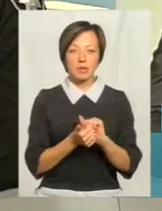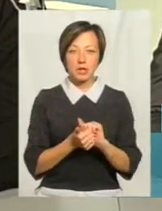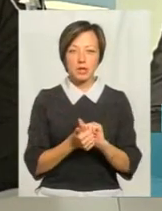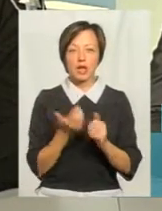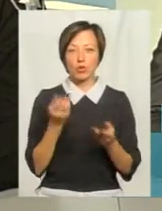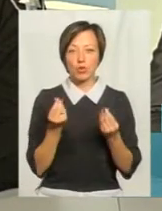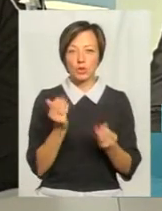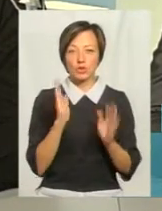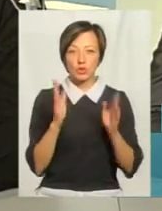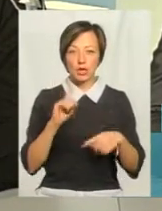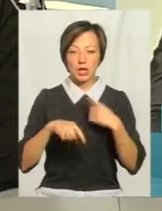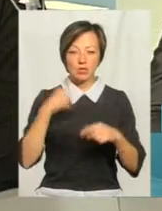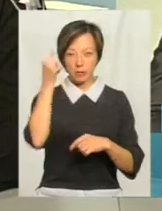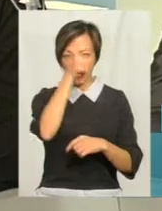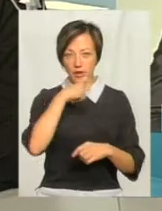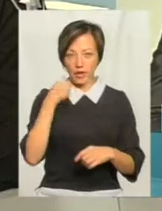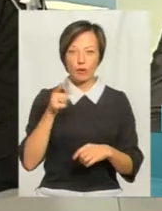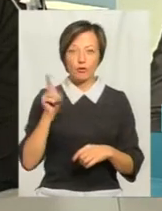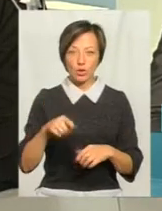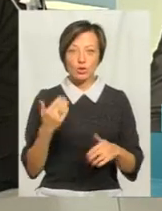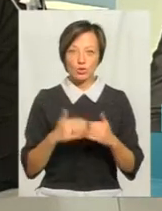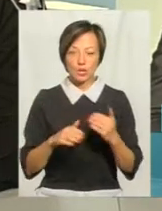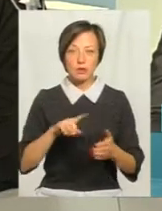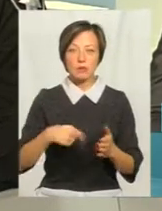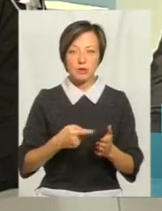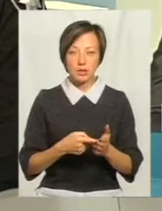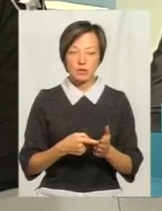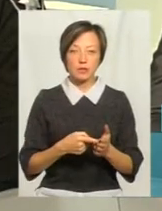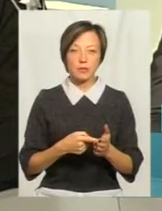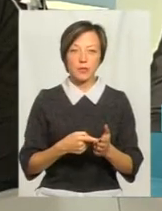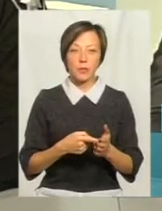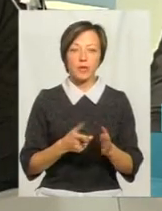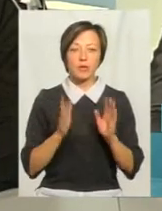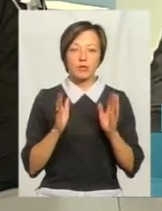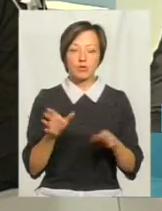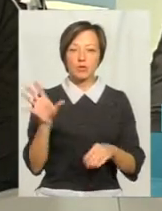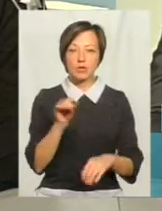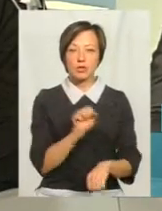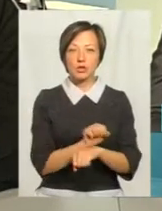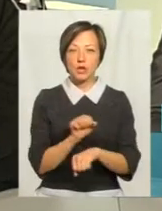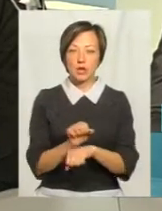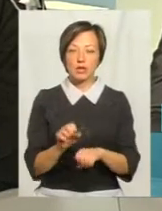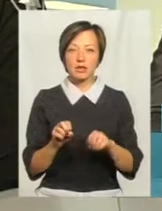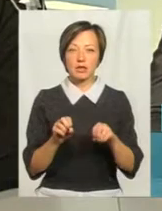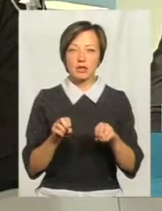кошти, звичайно, на наступний рік. І тоді вже всі світлофори будуть замінити? В місті будуть всі, стояти світлодіодні